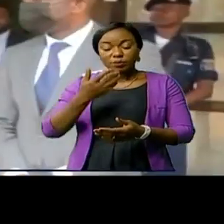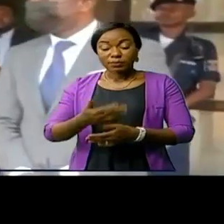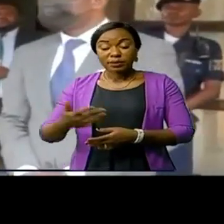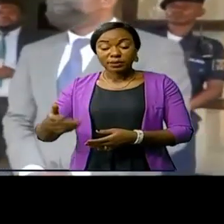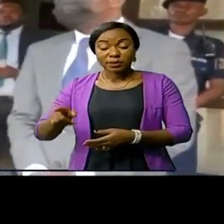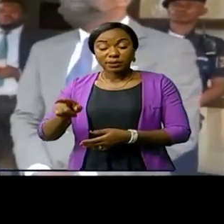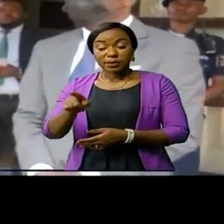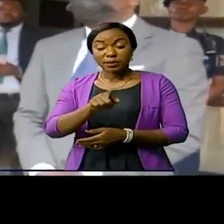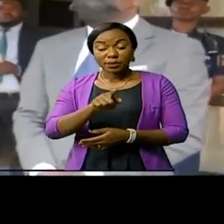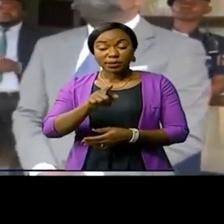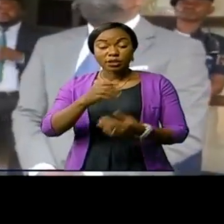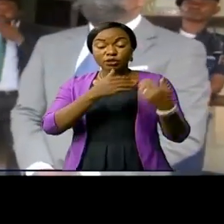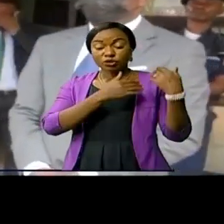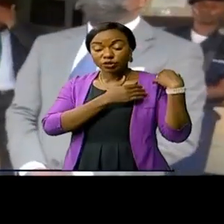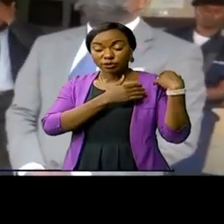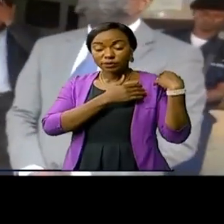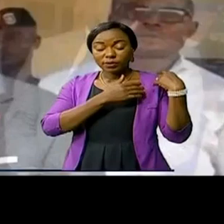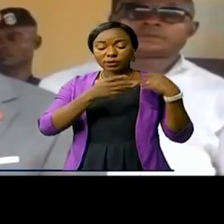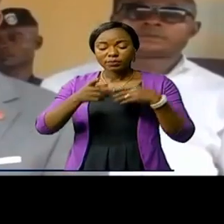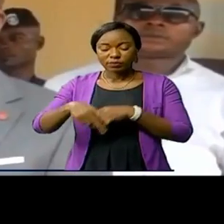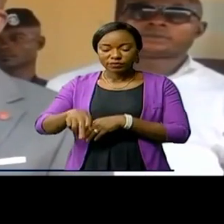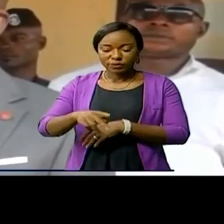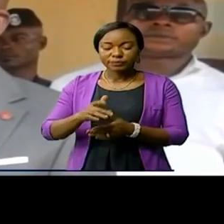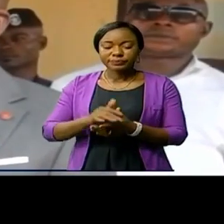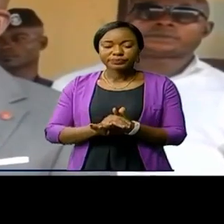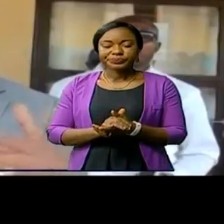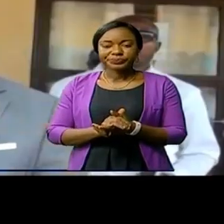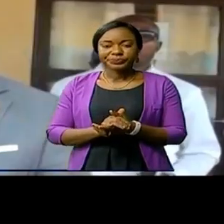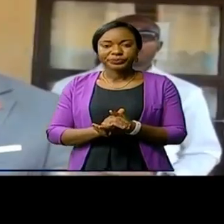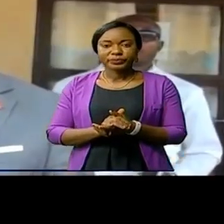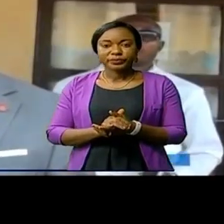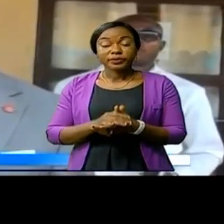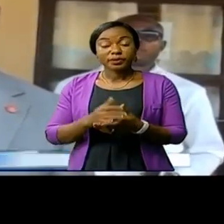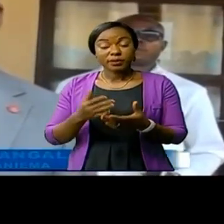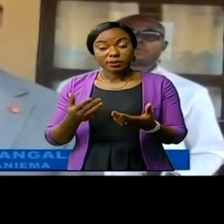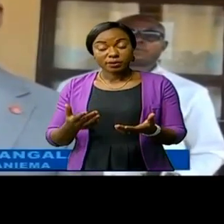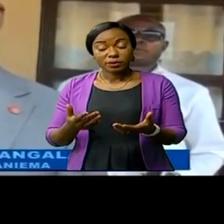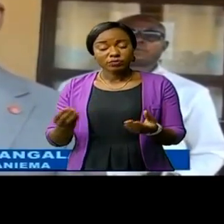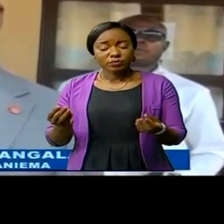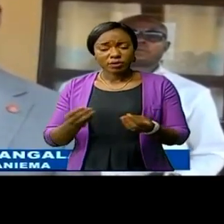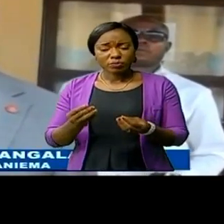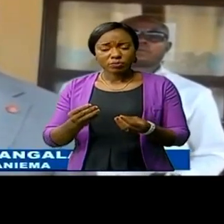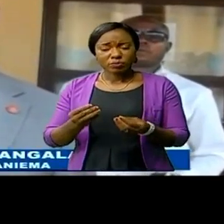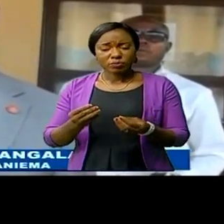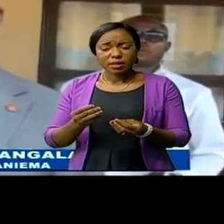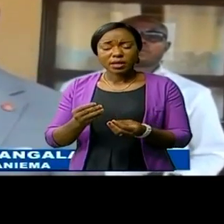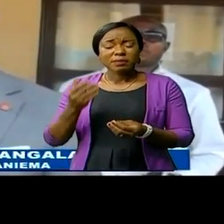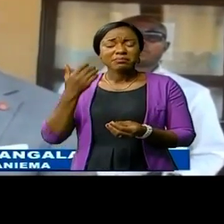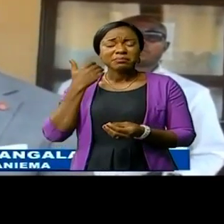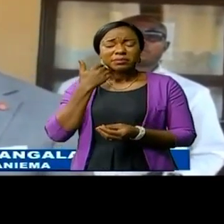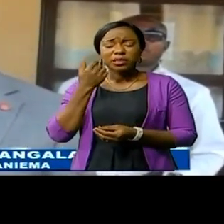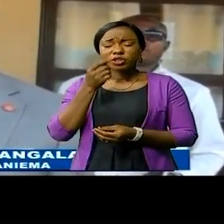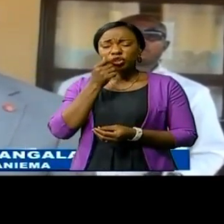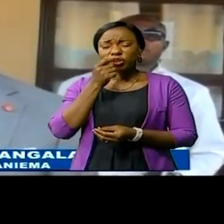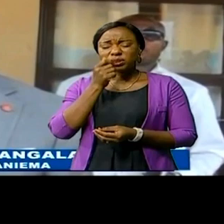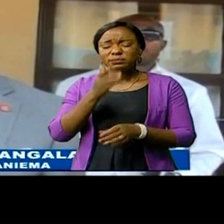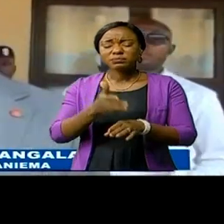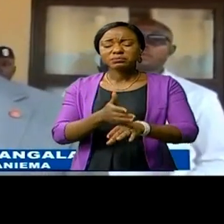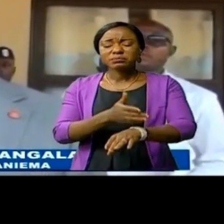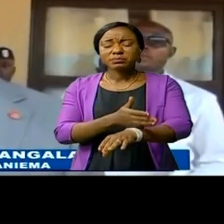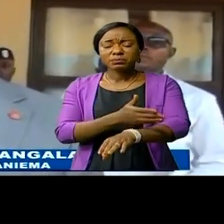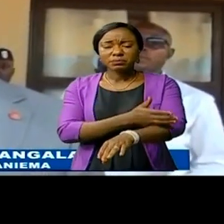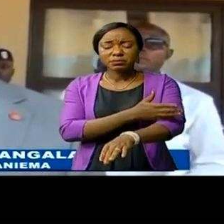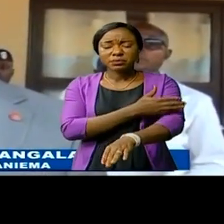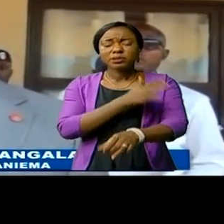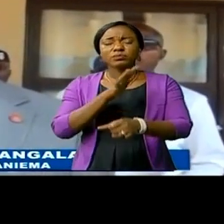précisé le chef de l'exécutif provincial. Le taux de l'hyperglycémie dans la province est élevé. Il faudrait éradiquer cela. Le